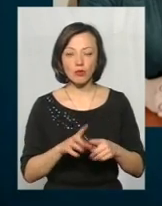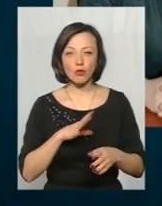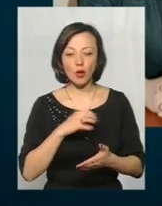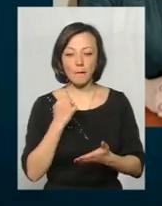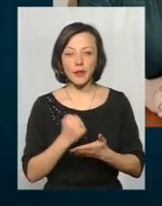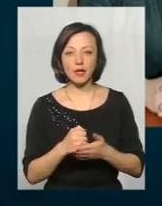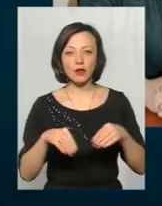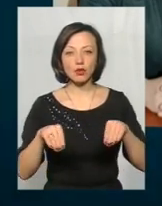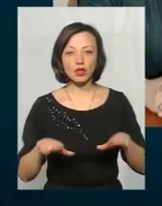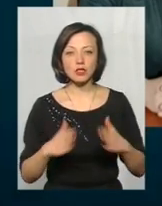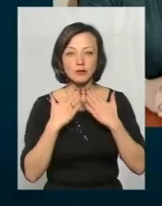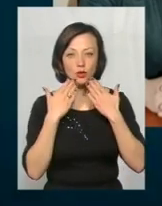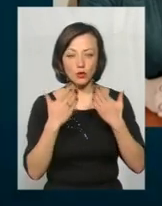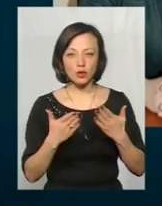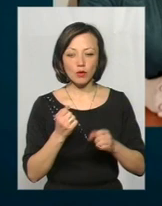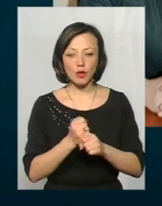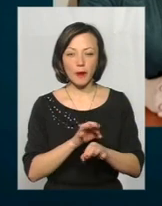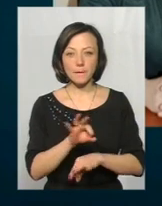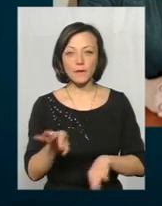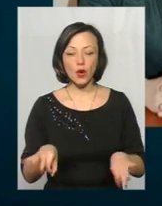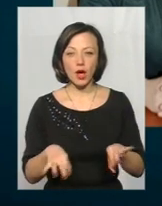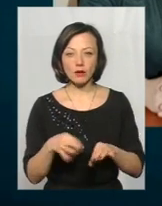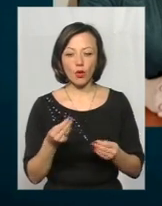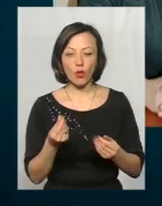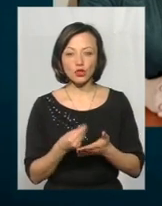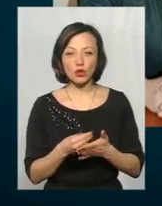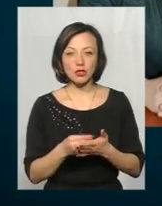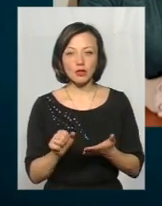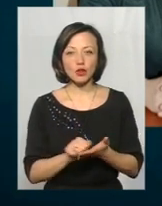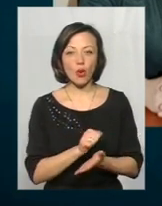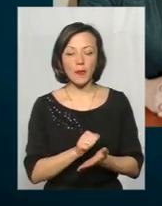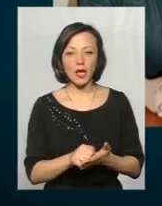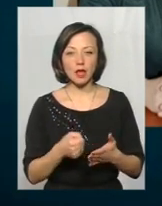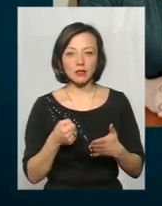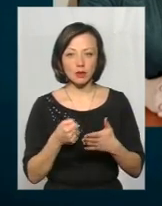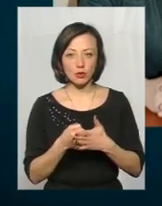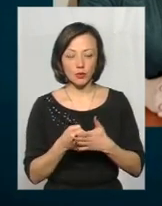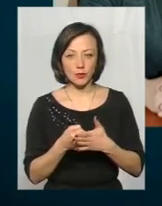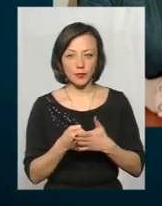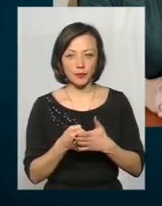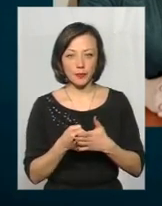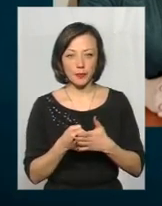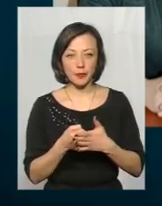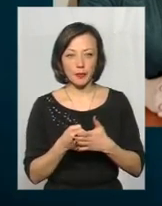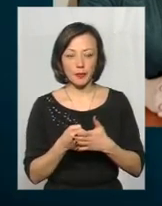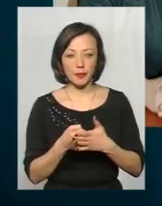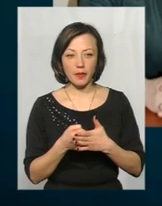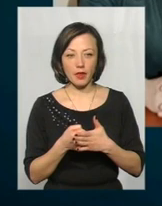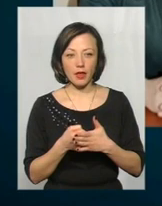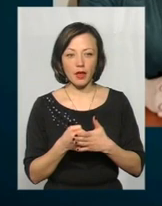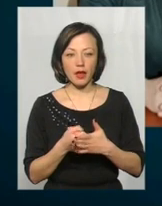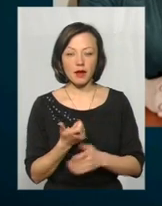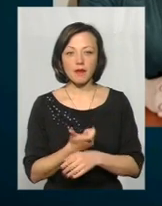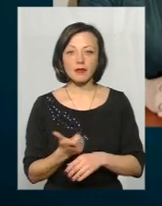рішення звернутися для розробки проєктно-кошторисної документації до, мабуть, самого фахового